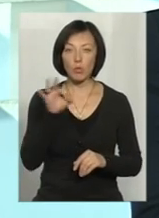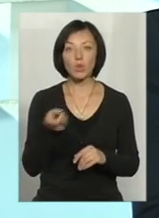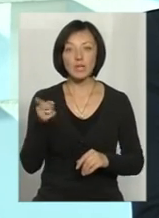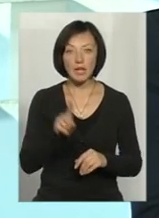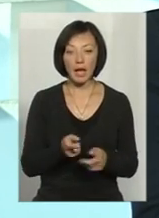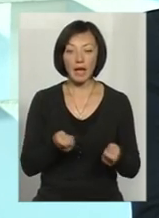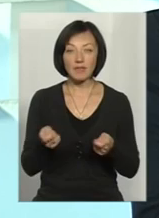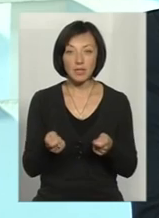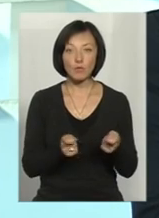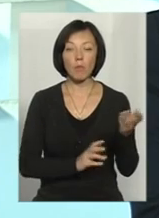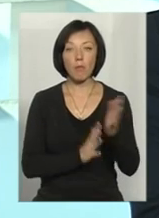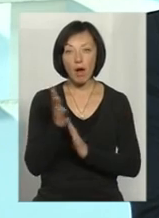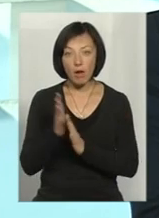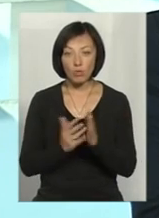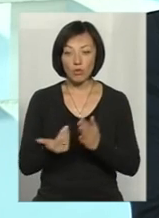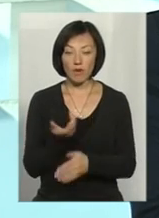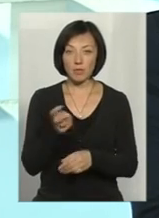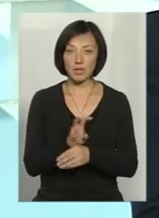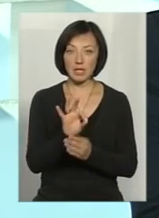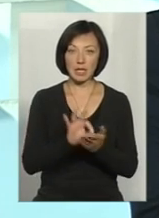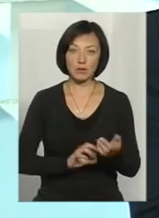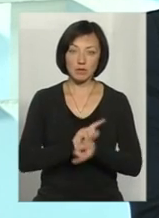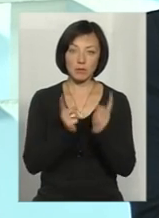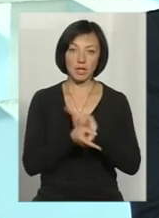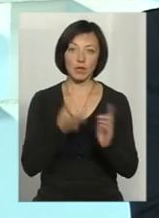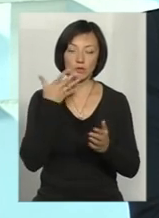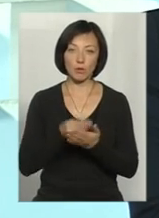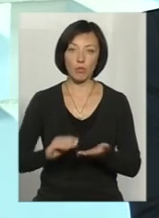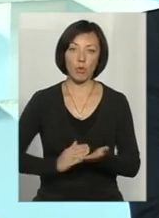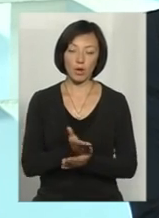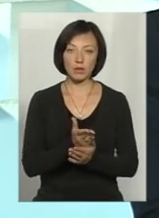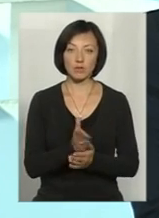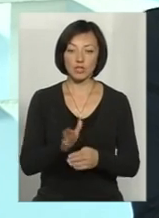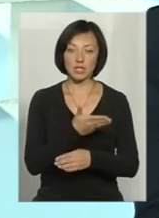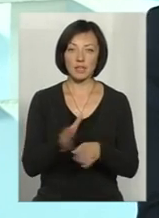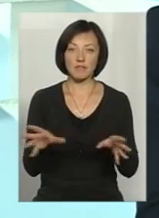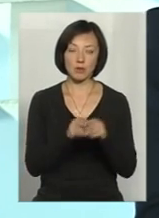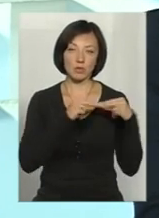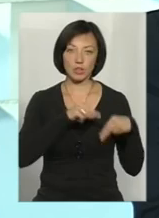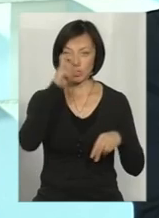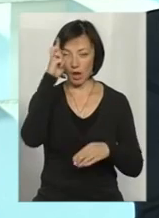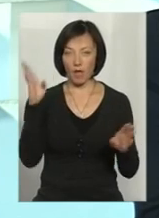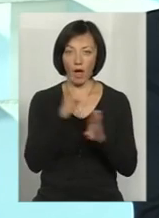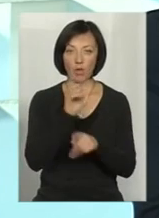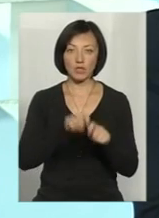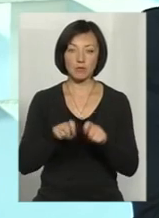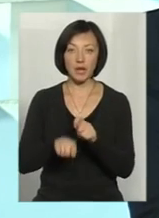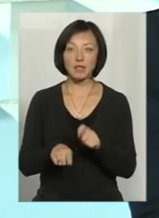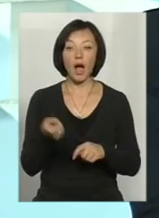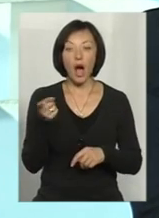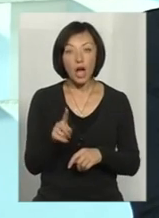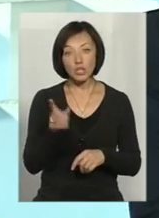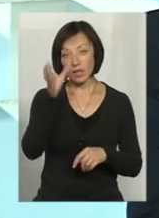що керівництво парку, нове, яке пройшло різко, змінило свою політику у частині взаємодії з Державною екологічною інспекцією. Адже